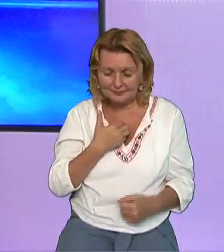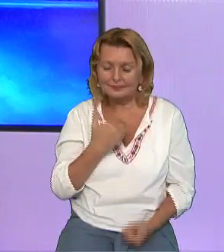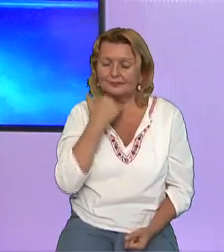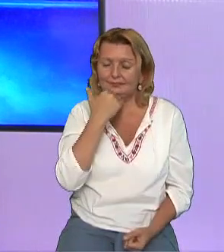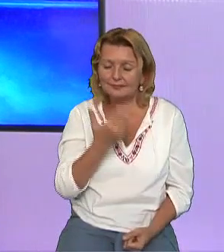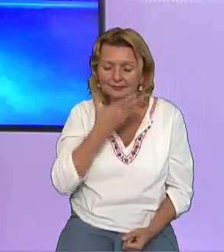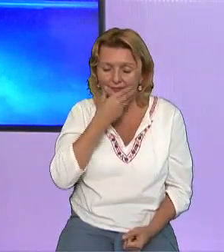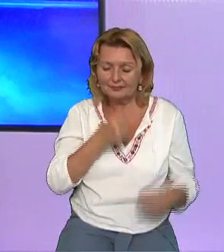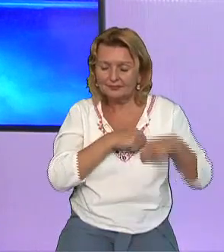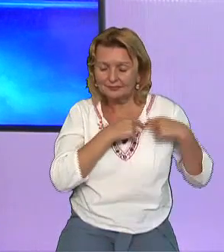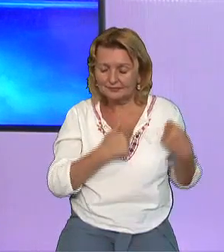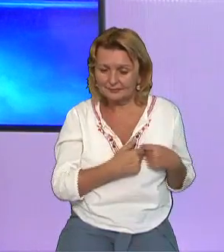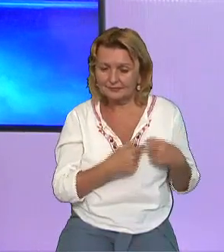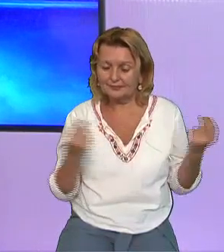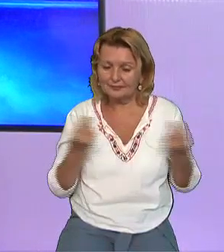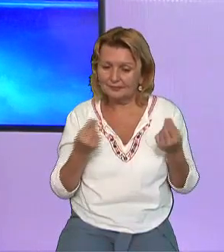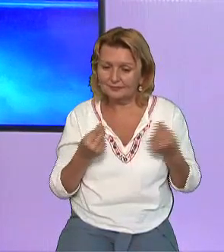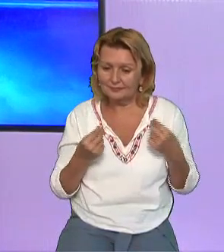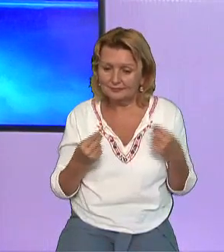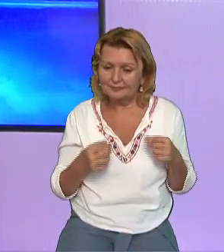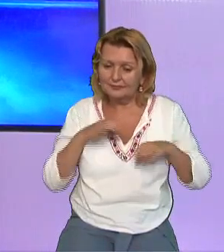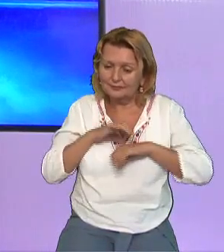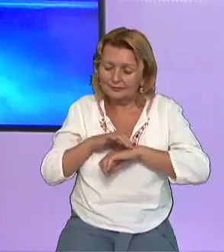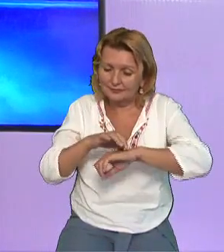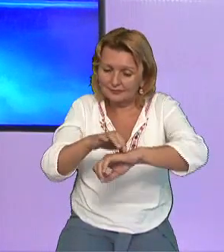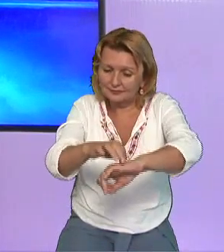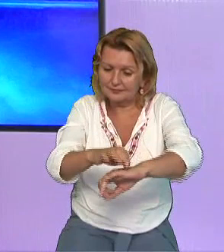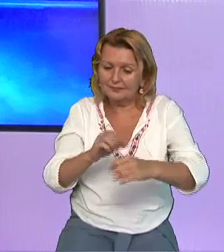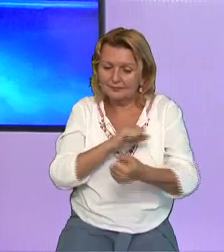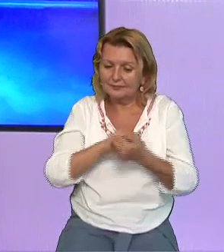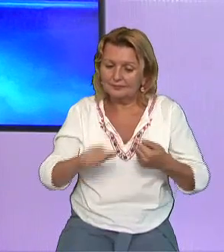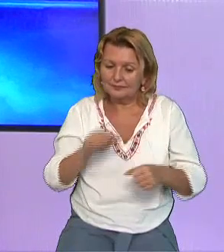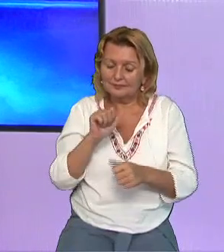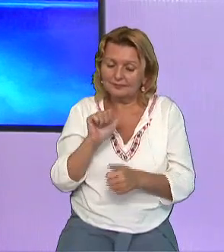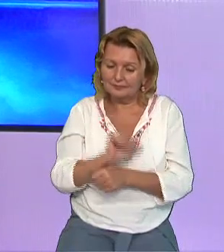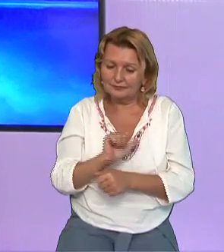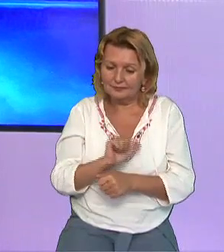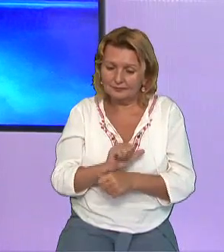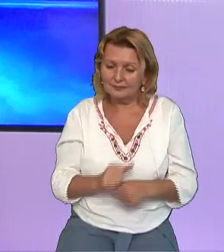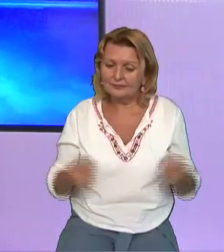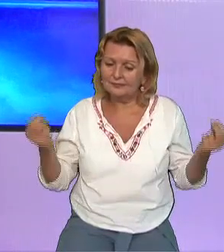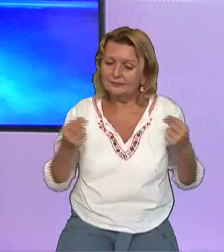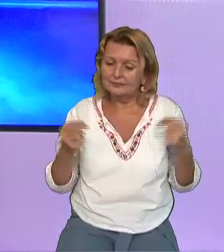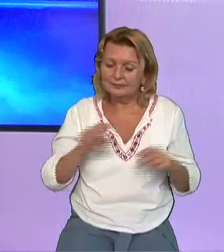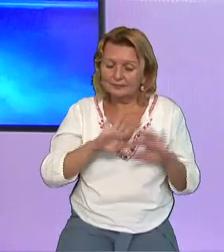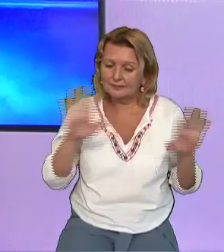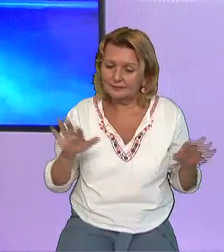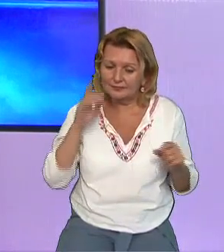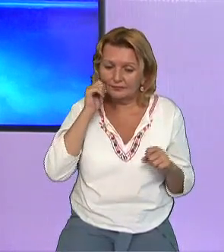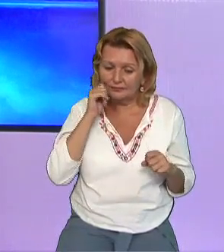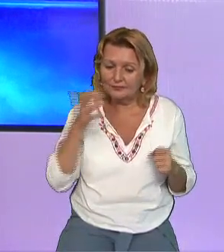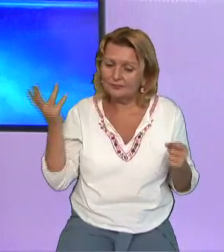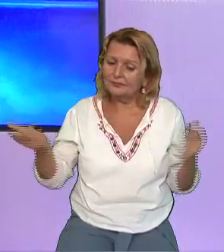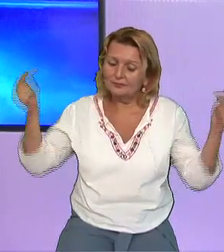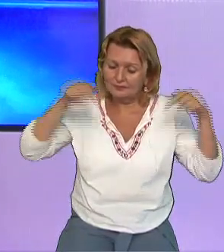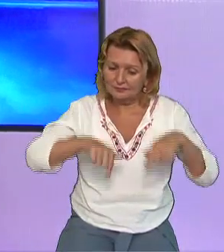inimă, Pentru că ne-ai însoțit în săptămână aceasta, Îți mulțumim pentru toți cei care au făcut sacrificii, Ca să vină, ca